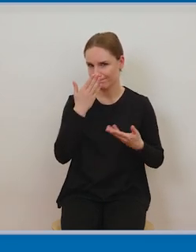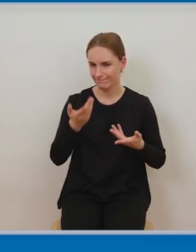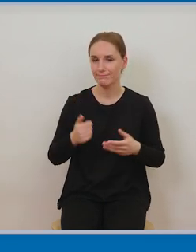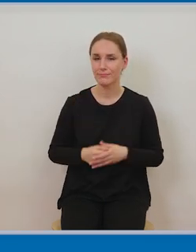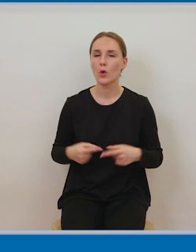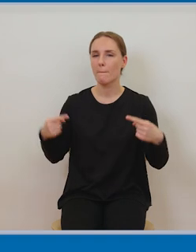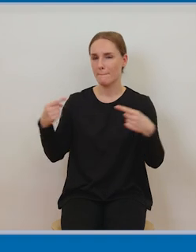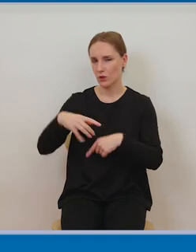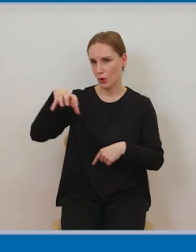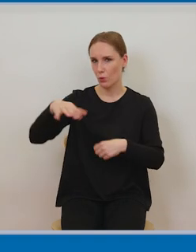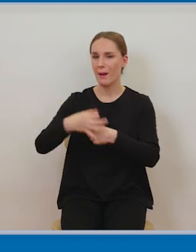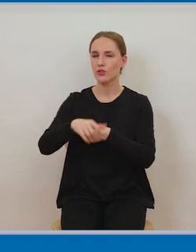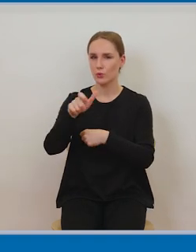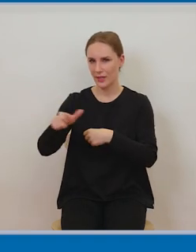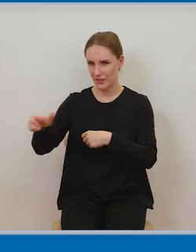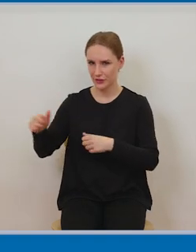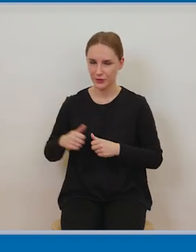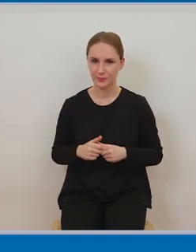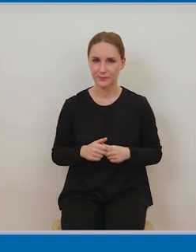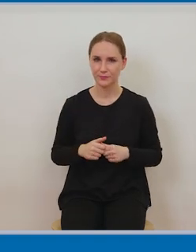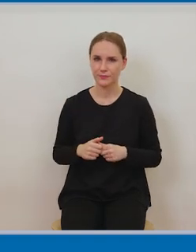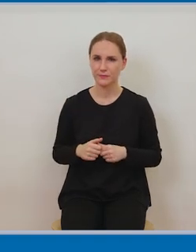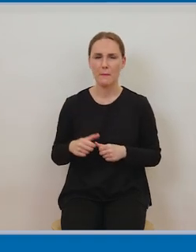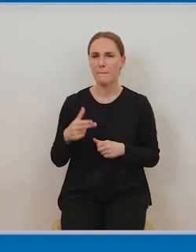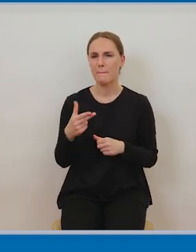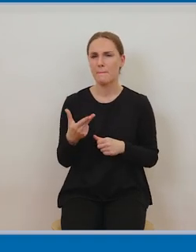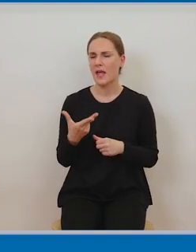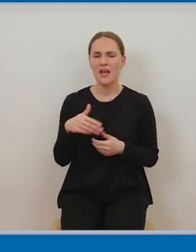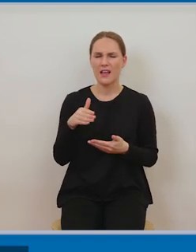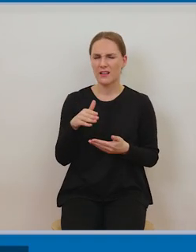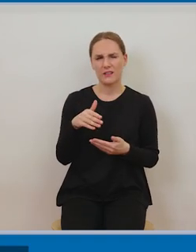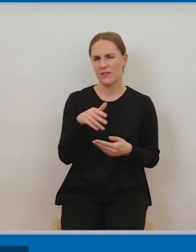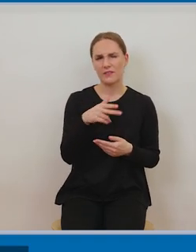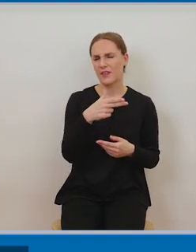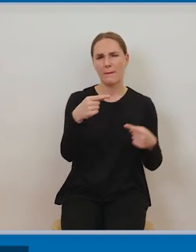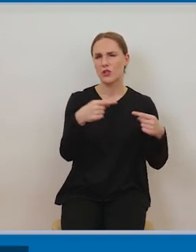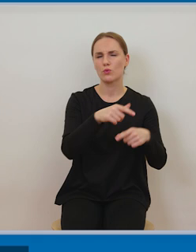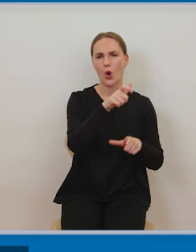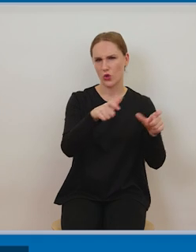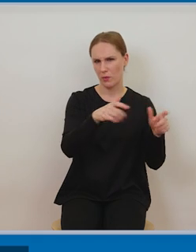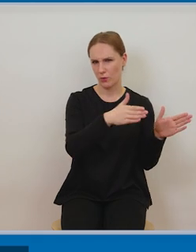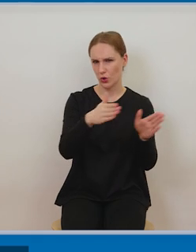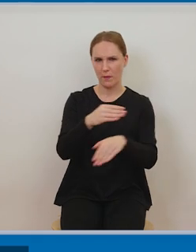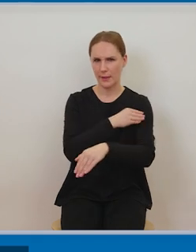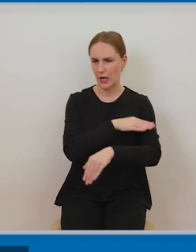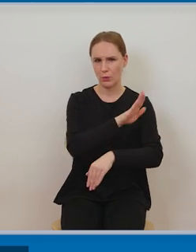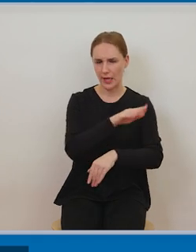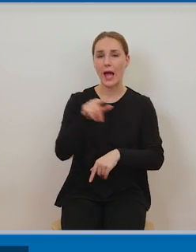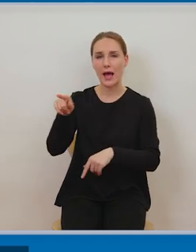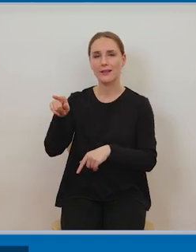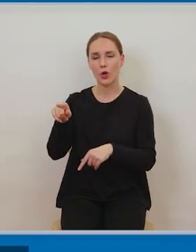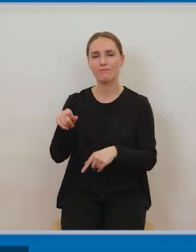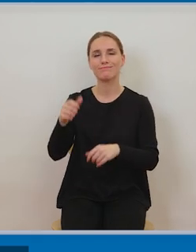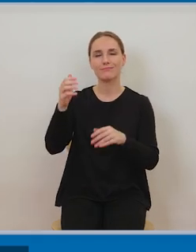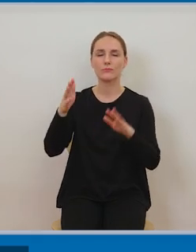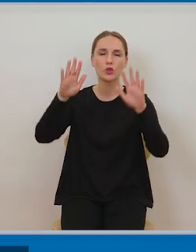życiu codziennym, jeśli chodzi o korzystanie z utworów, przeglądanie internetów, kopiowanie materiałów. Jest